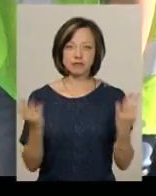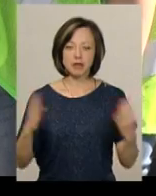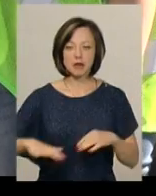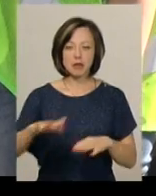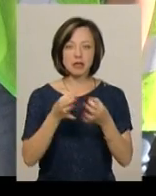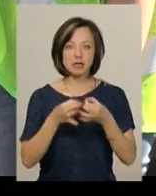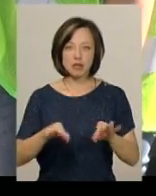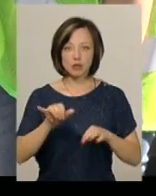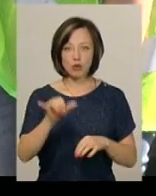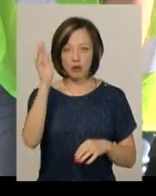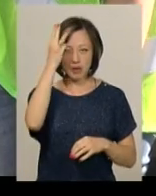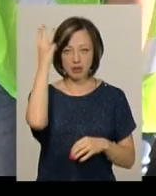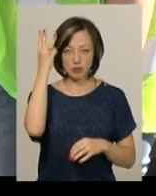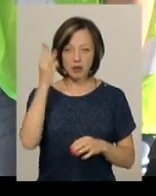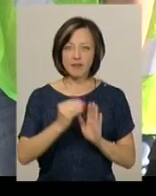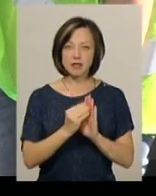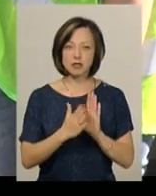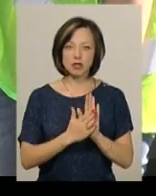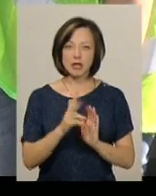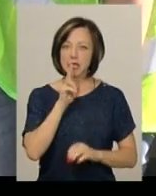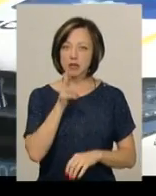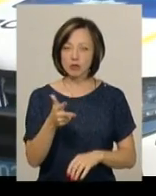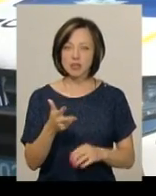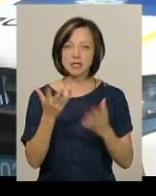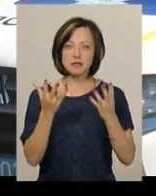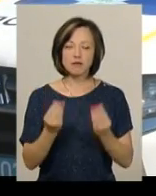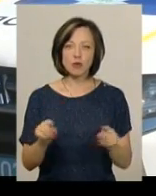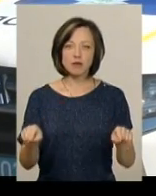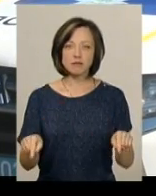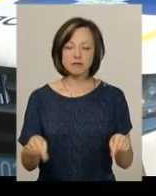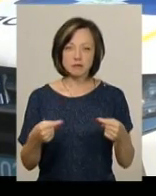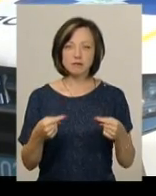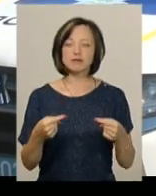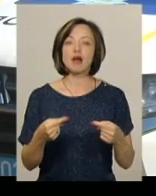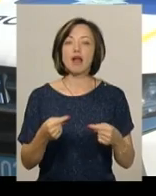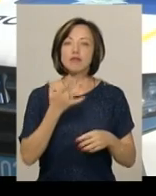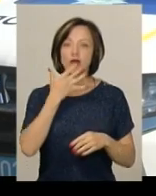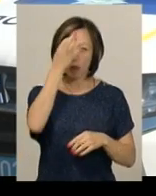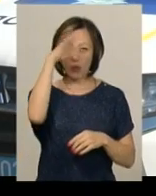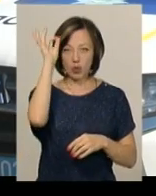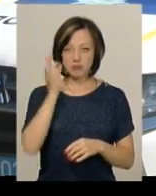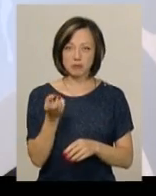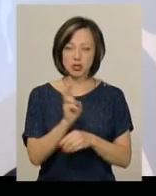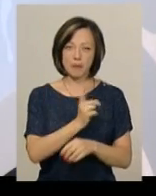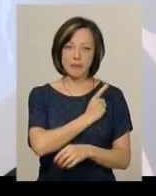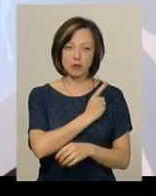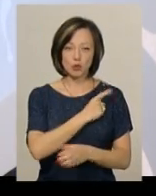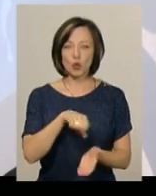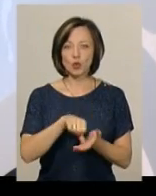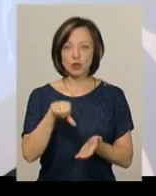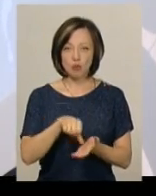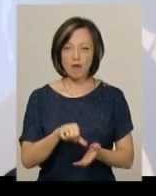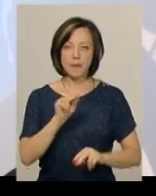Майдані Незалежності у Хмельницькому. Вони відзначають третю річницю створення Національної поліції України. На площу прийшли патрульні, дільничні